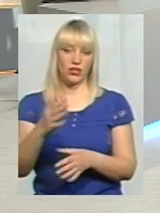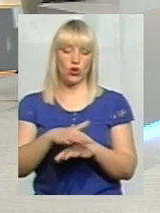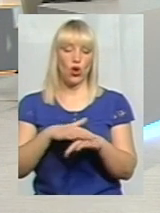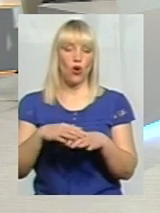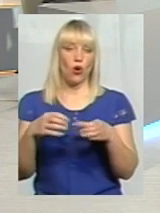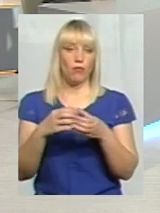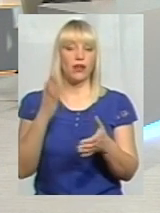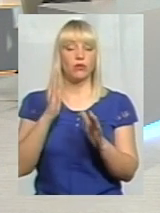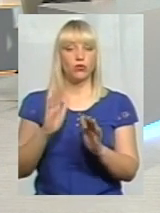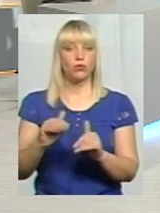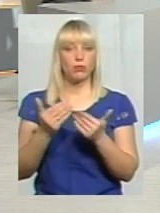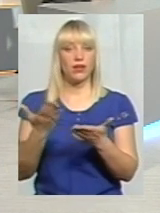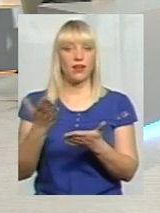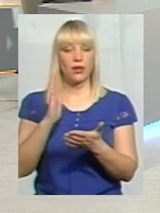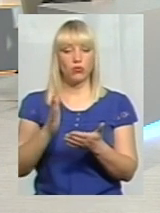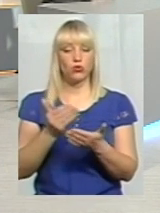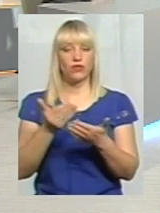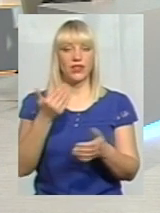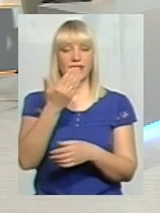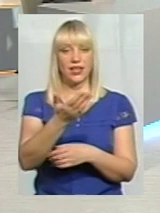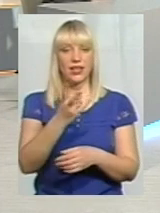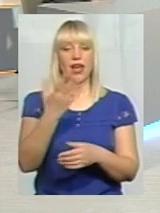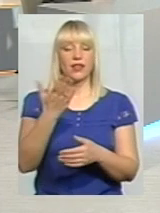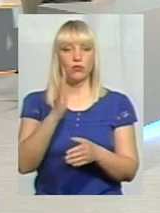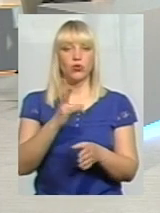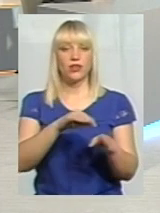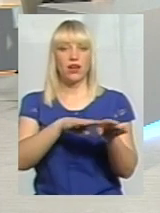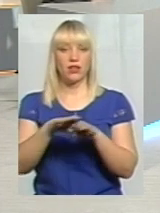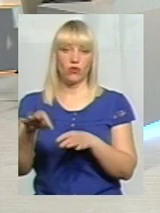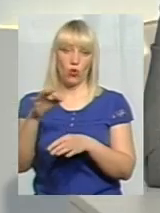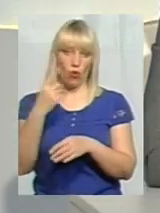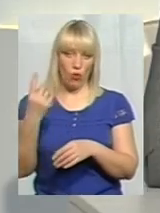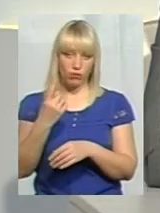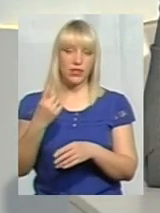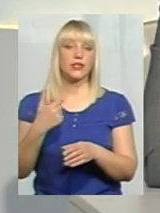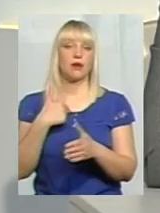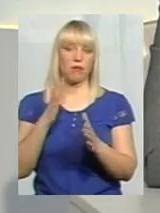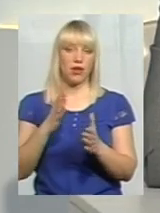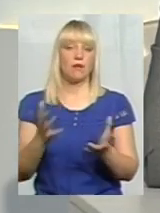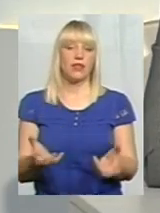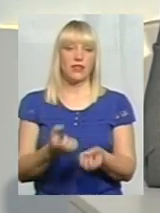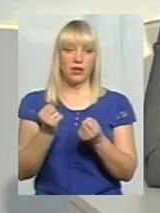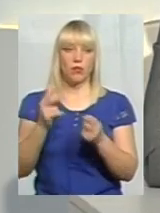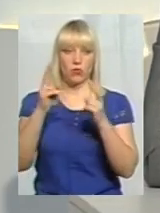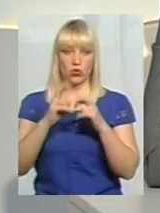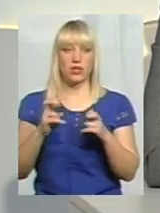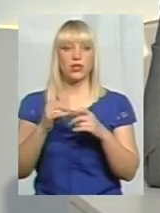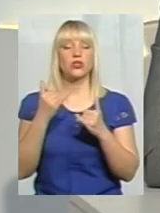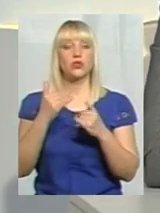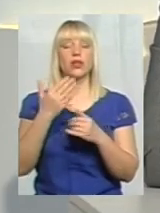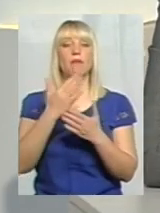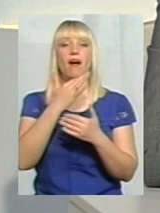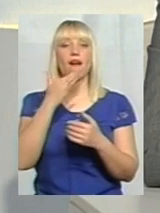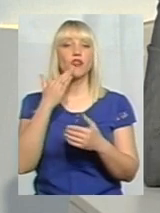пропозиції, які будуть від них на рівень області, звичайно, підтримуємо, розглянемо. Тим більше, сьогодні в нас є дуже багато креативної